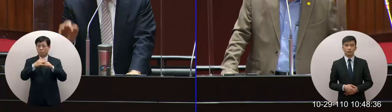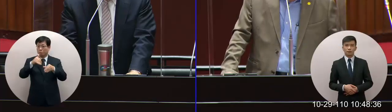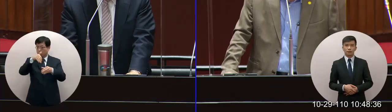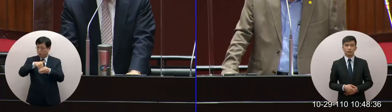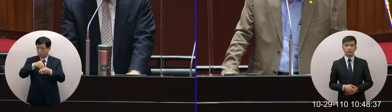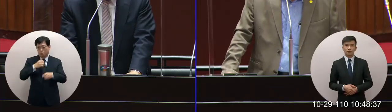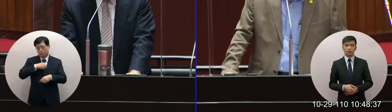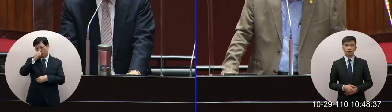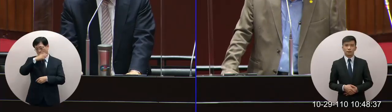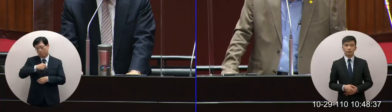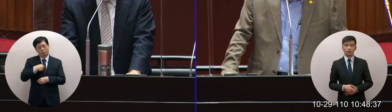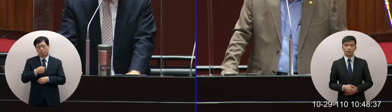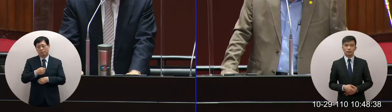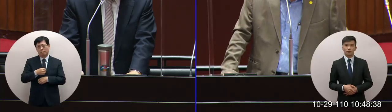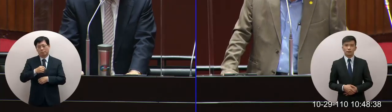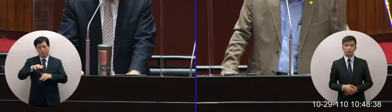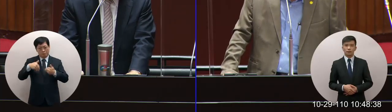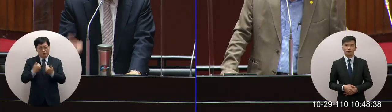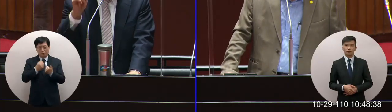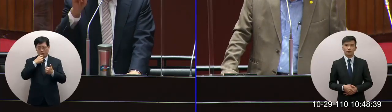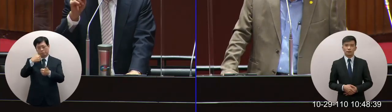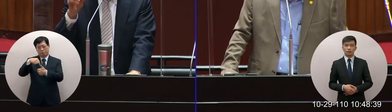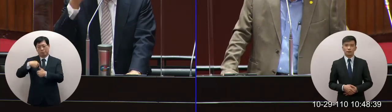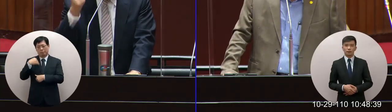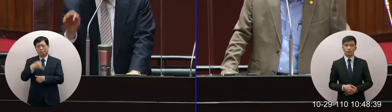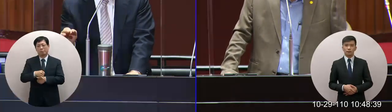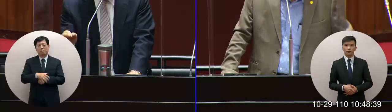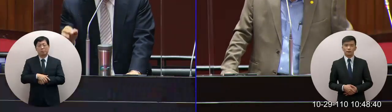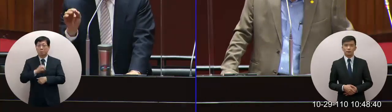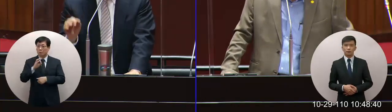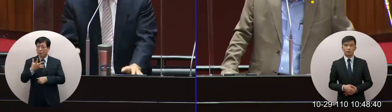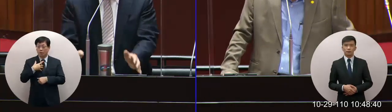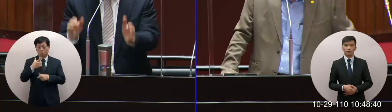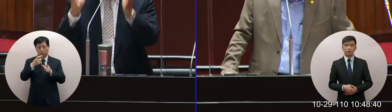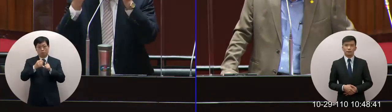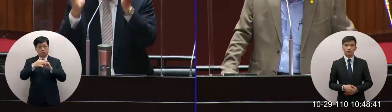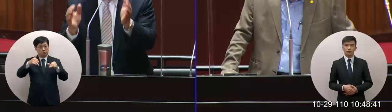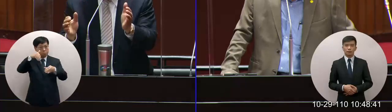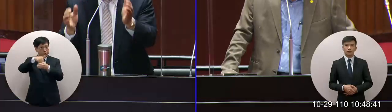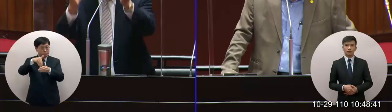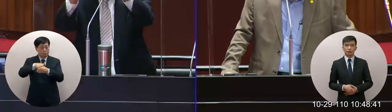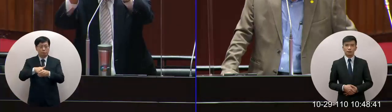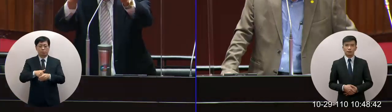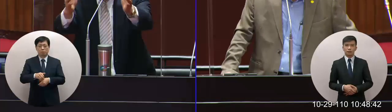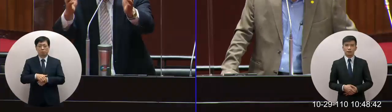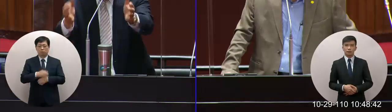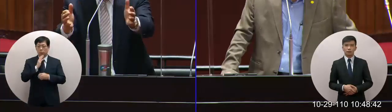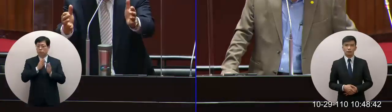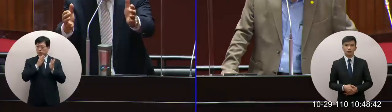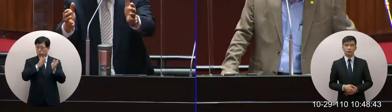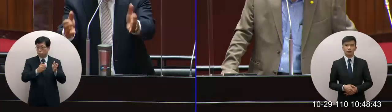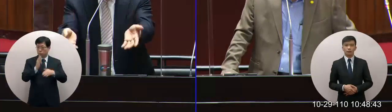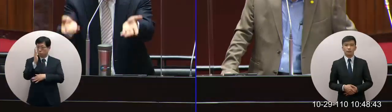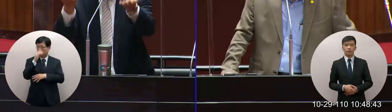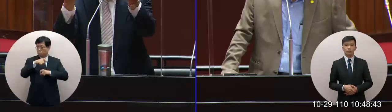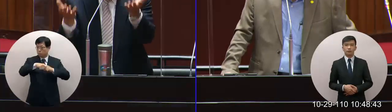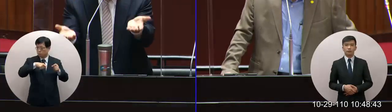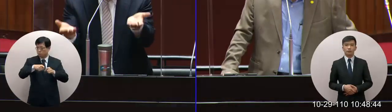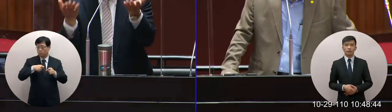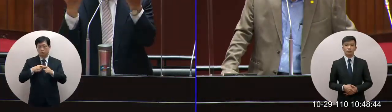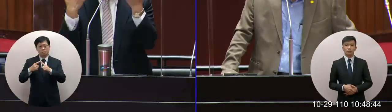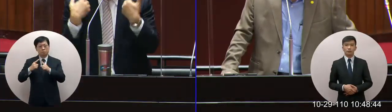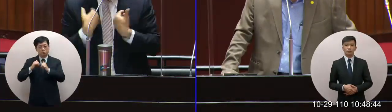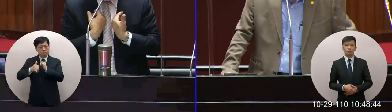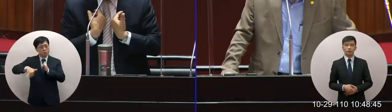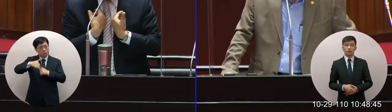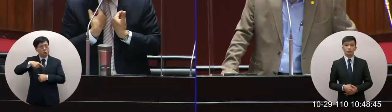很不好的示範反面教材因為公投本來是對一個政策但是